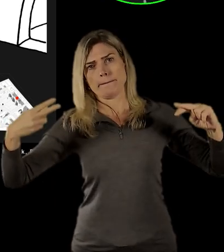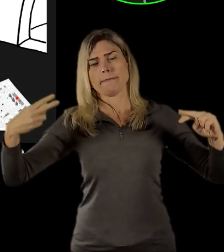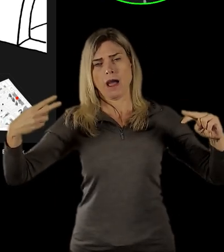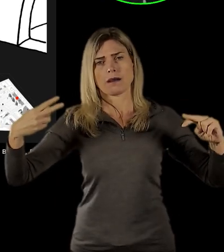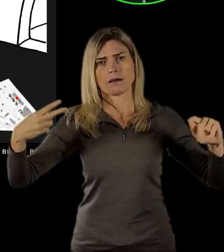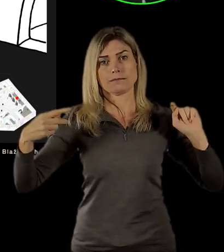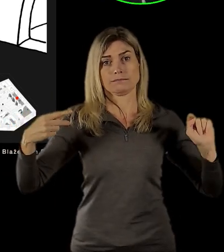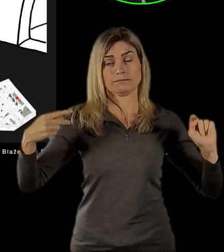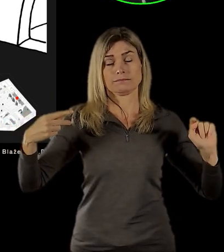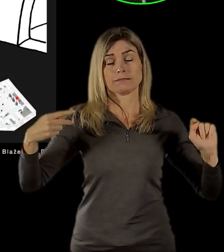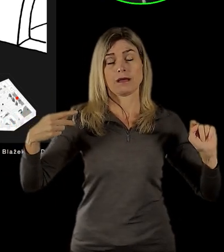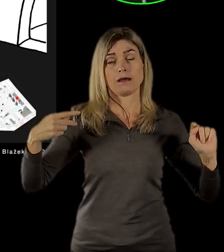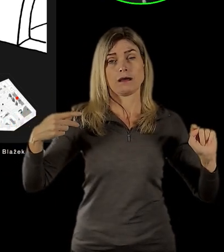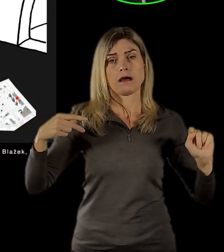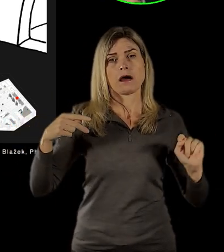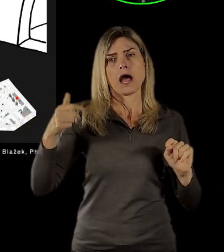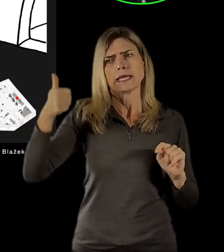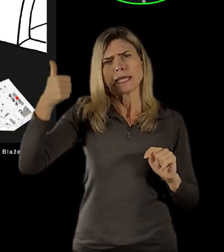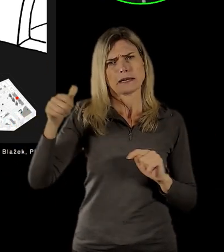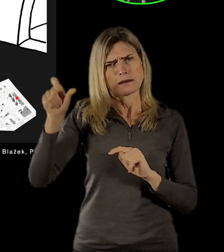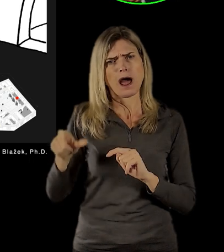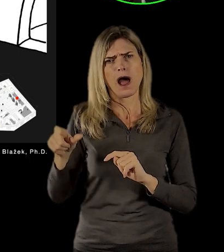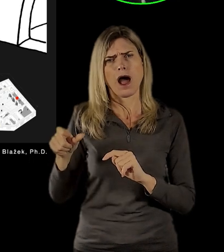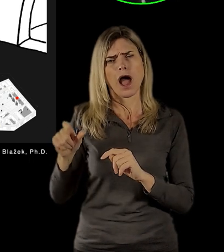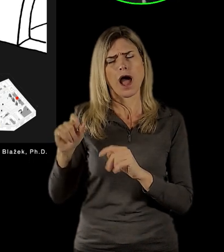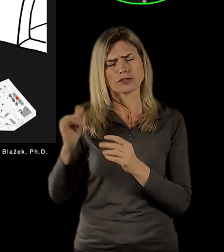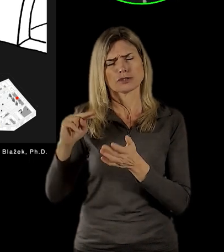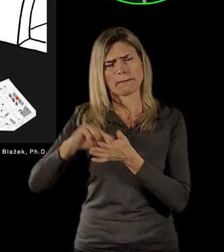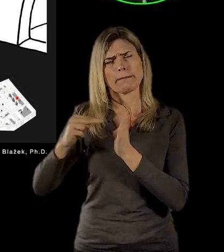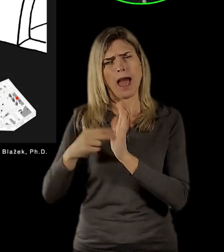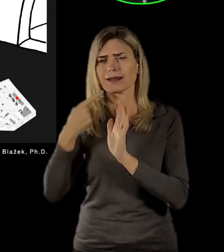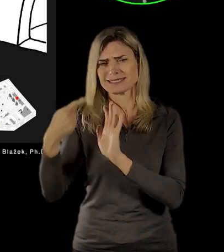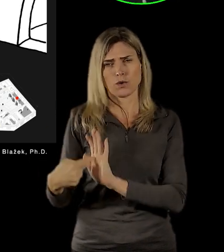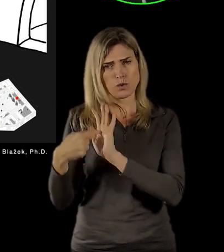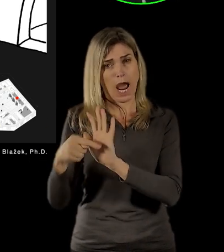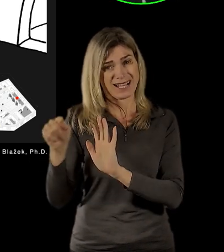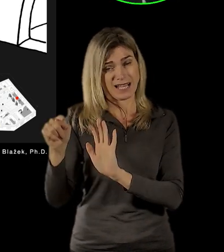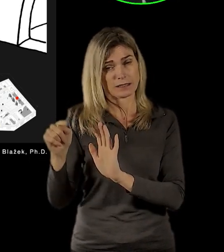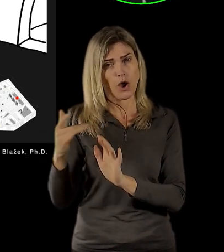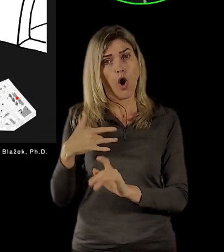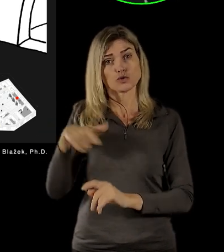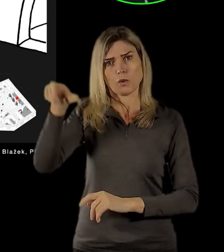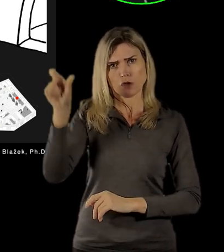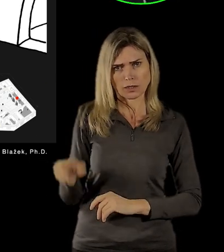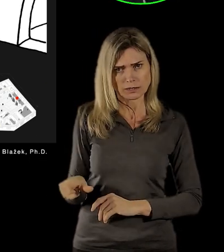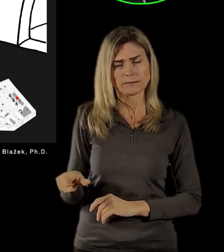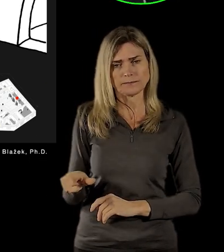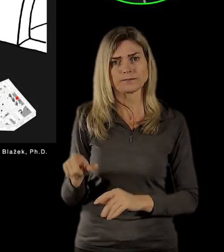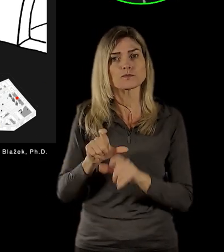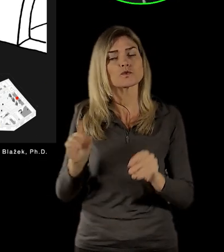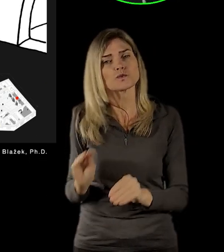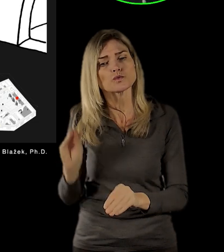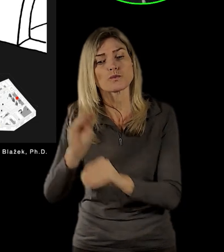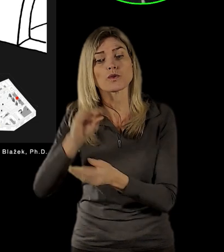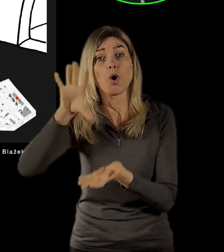mnoha, jedna z mnoha osobností, kterou tam chceme ukázat, takové badatelně, kterou tam chceme mít tu